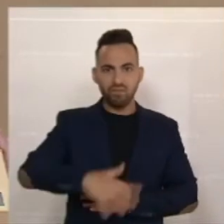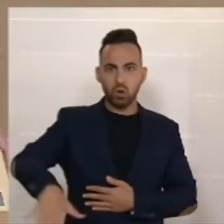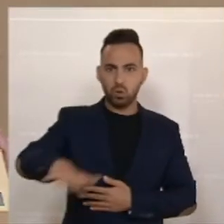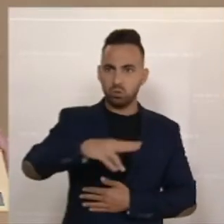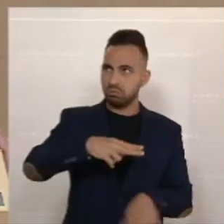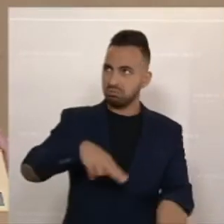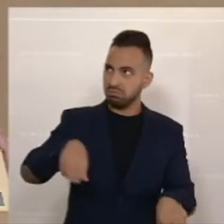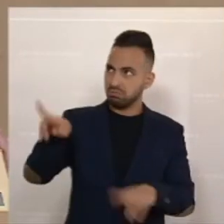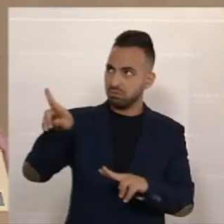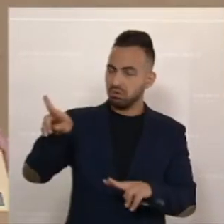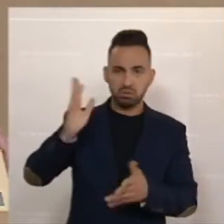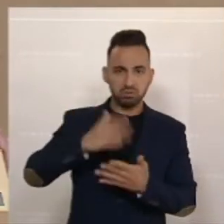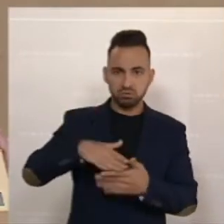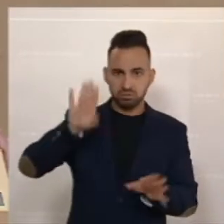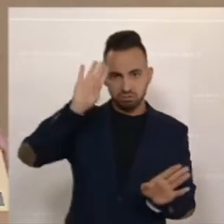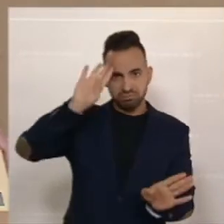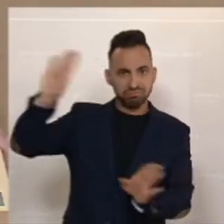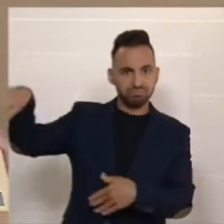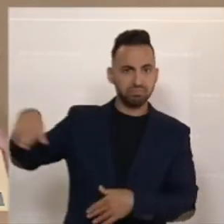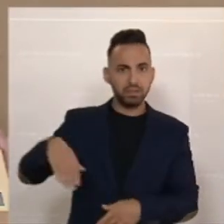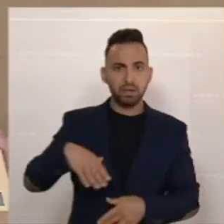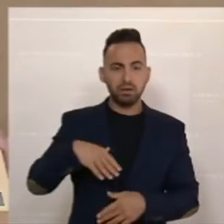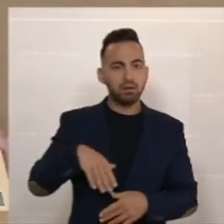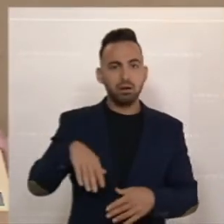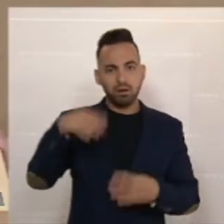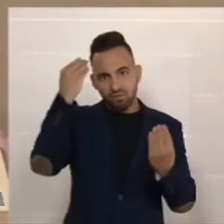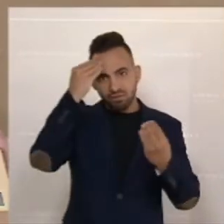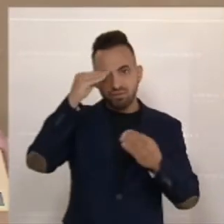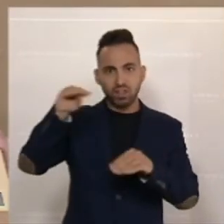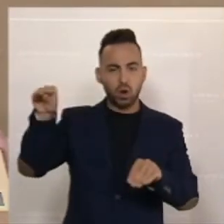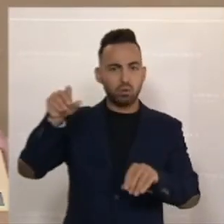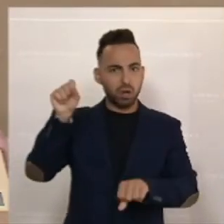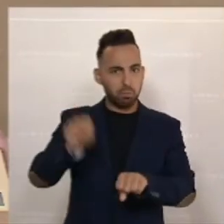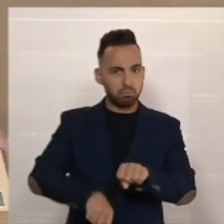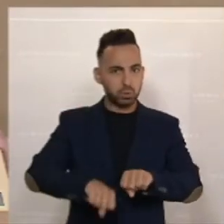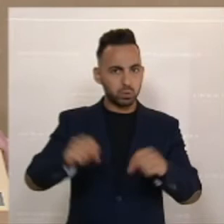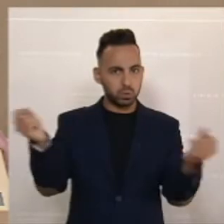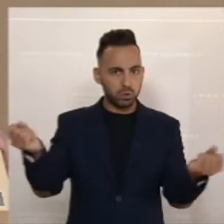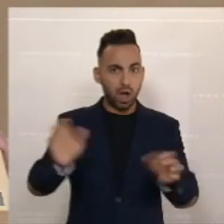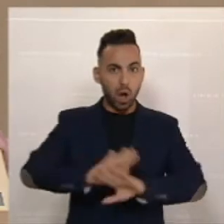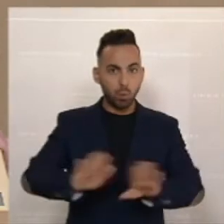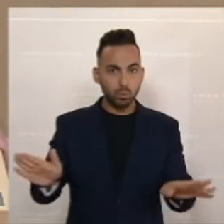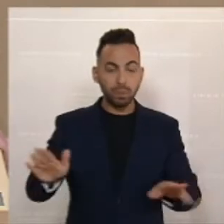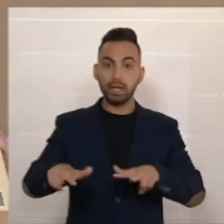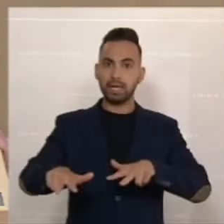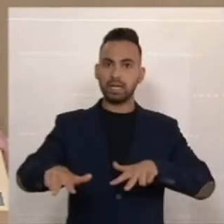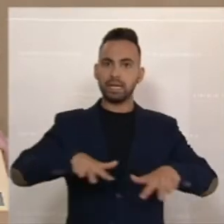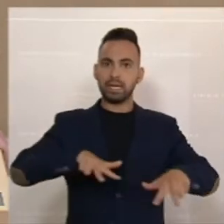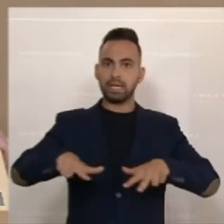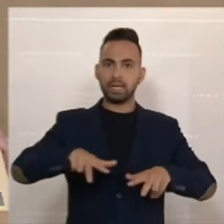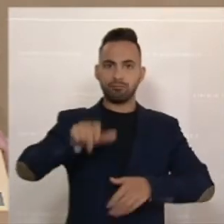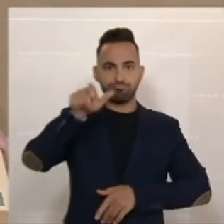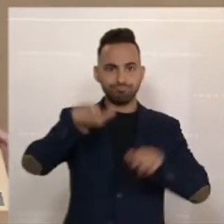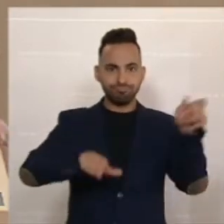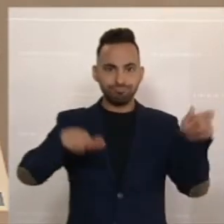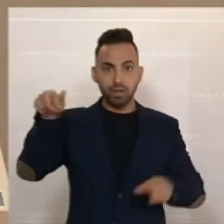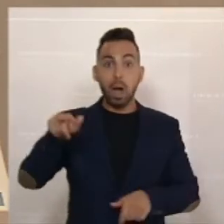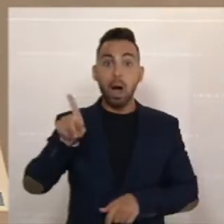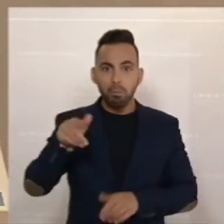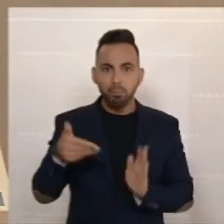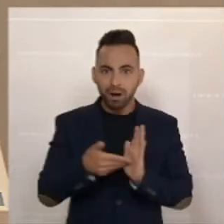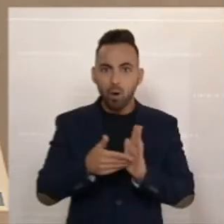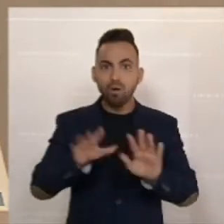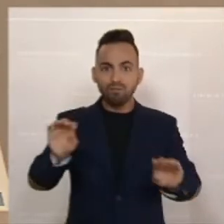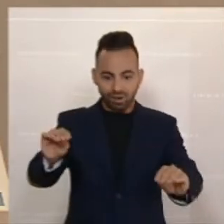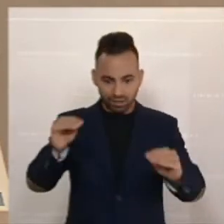schon längst verloren. Und dieses Vertrauen, das brauchen Regierende, um in schwierigen Zeiten Krisen bewältigen zu